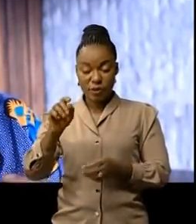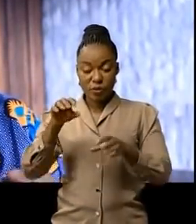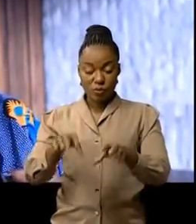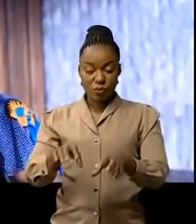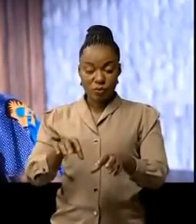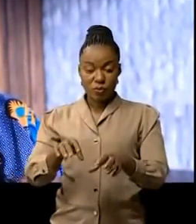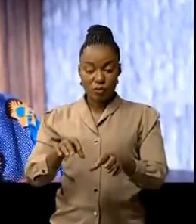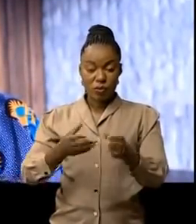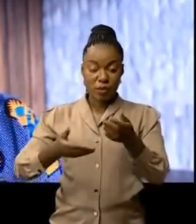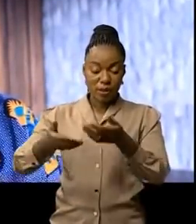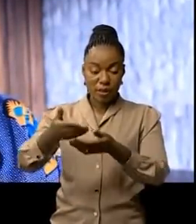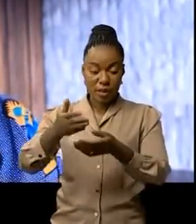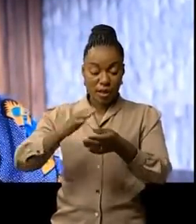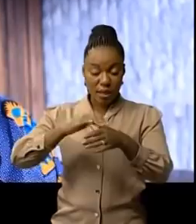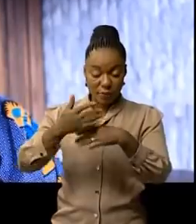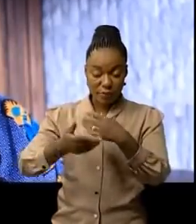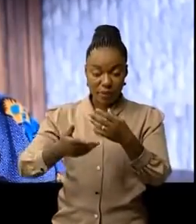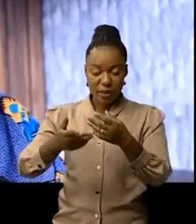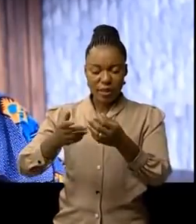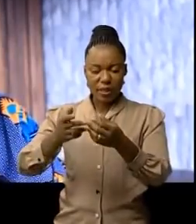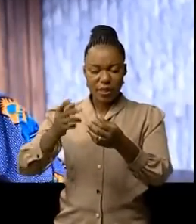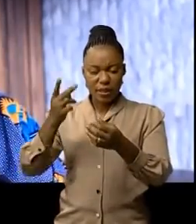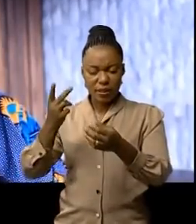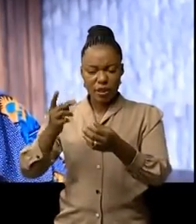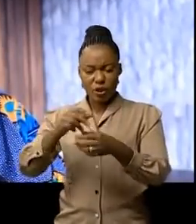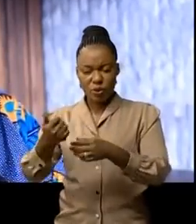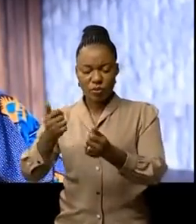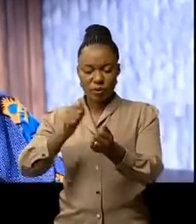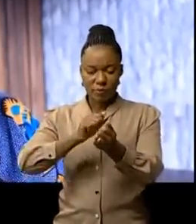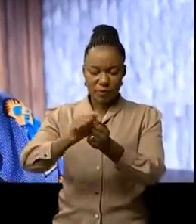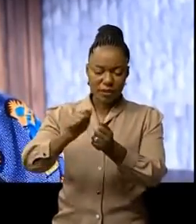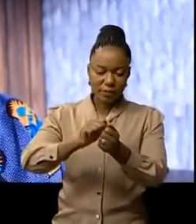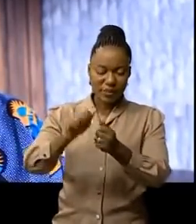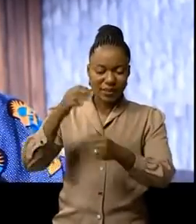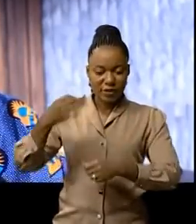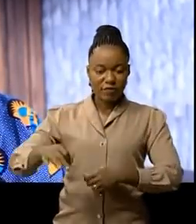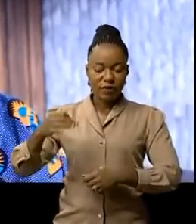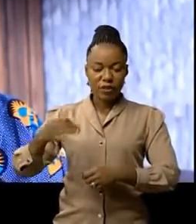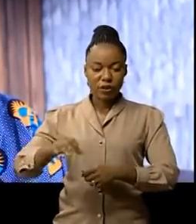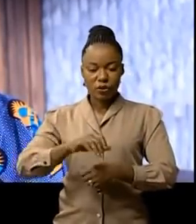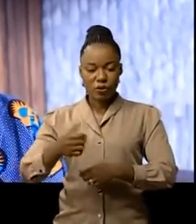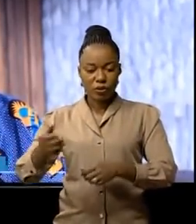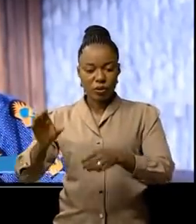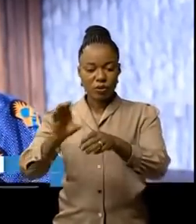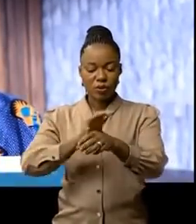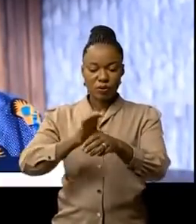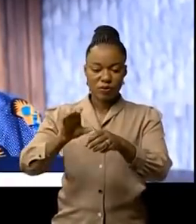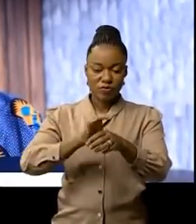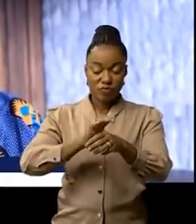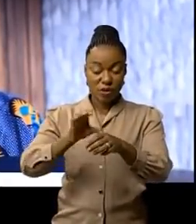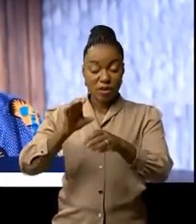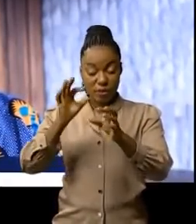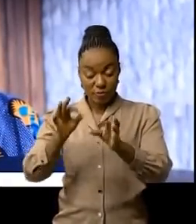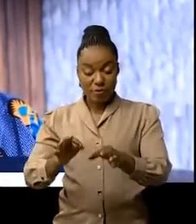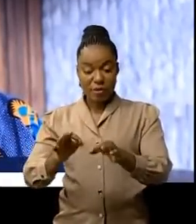deux autres FIED qui se sont passés l'un en France et l'autre à Côte d'Ivoire à Bijan et ça